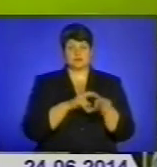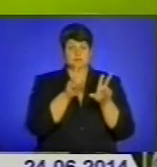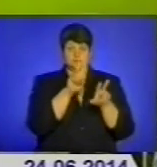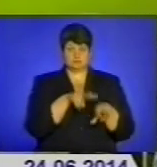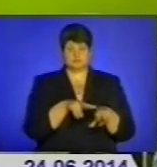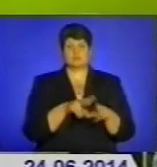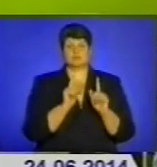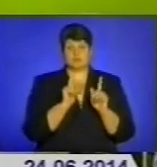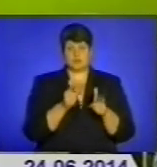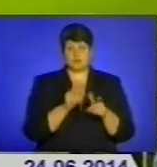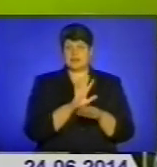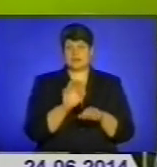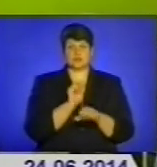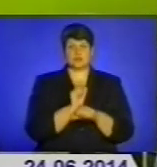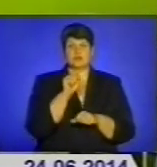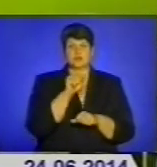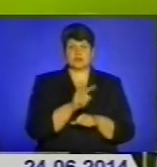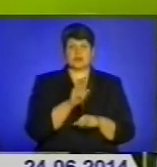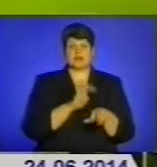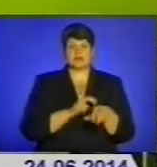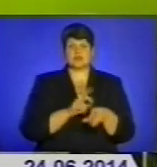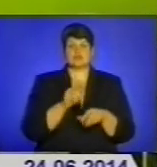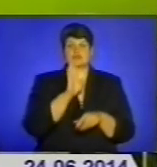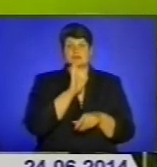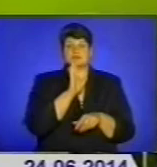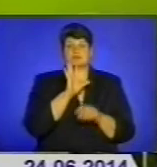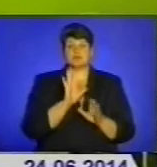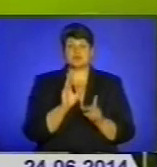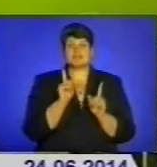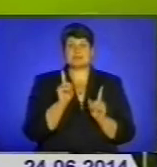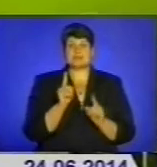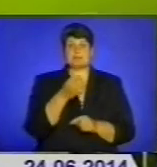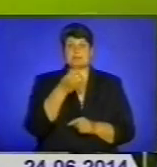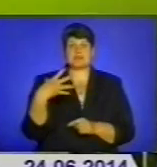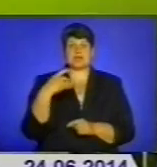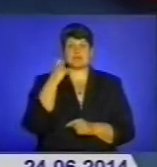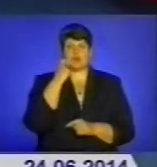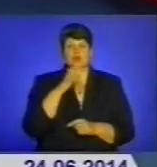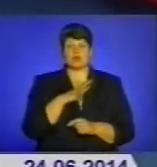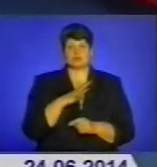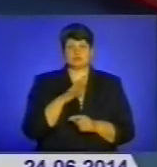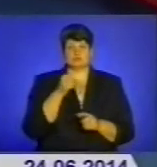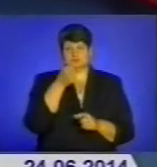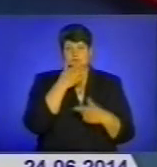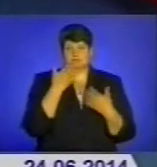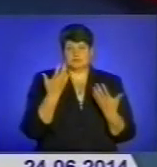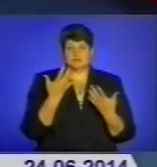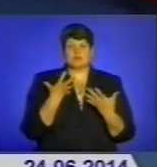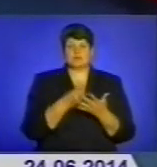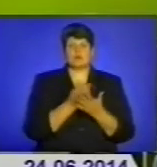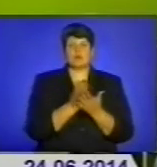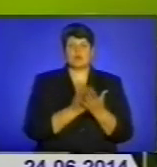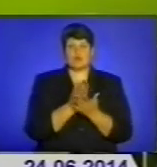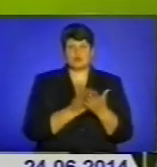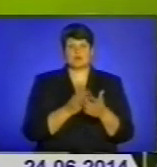і не зупинило лікаря те, що його клієнці так звані було лише 15 років, тобто вона була неповнолітньою. За свої послуги лікар